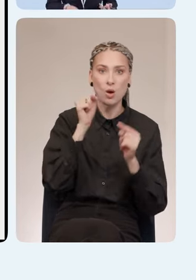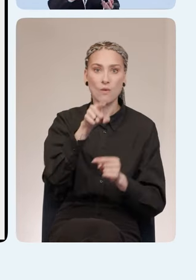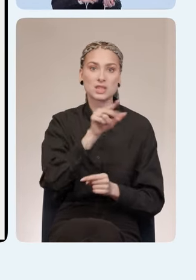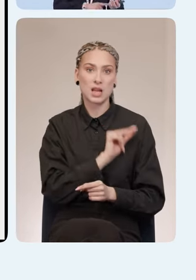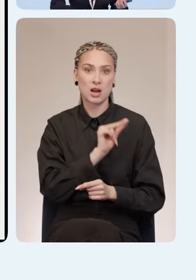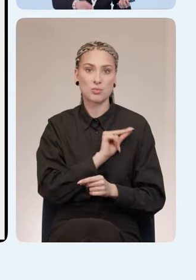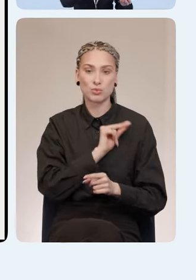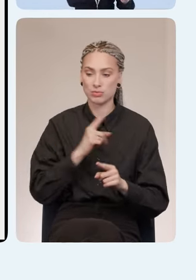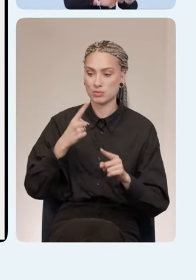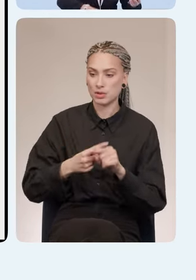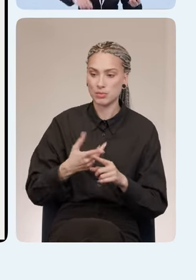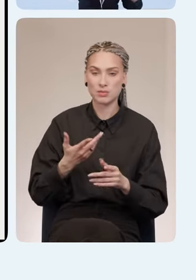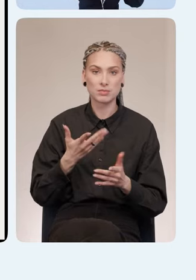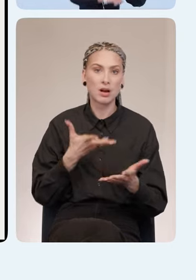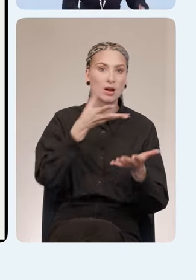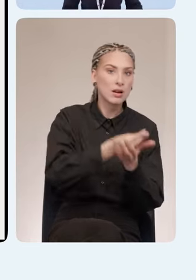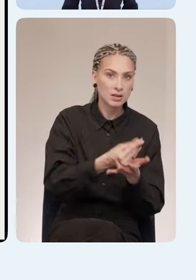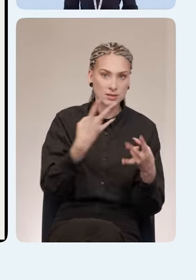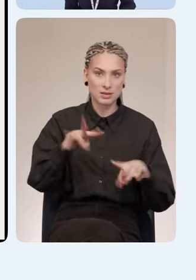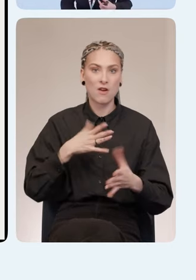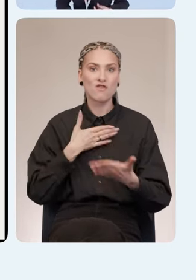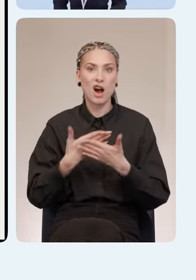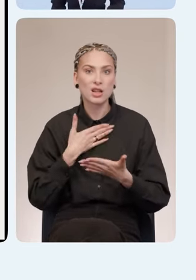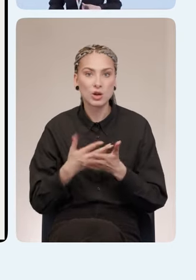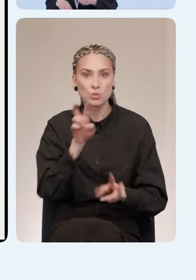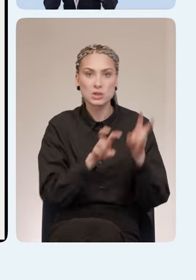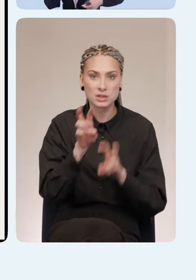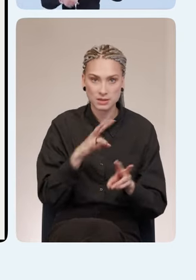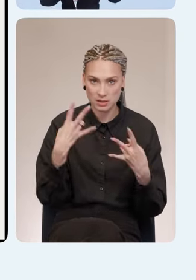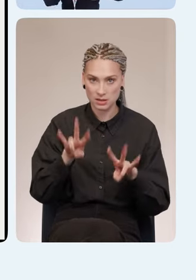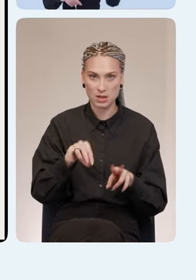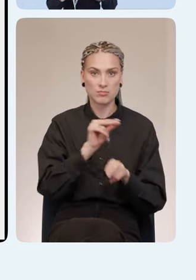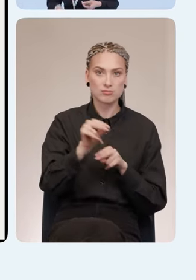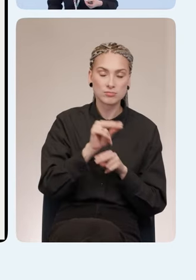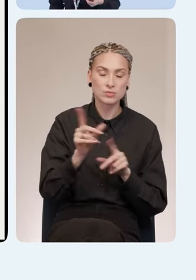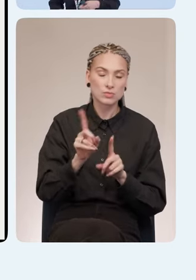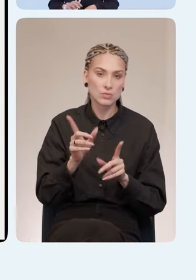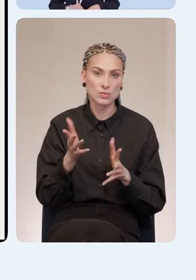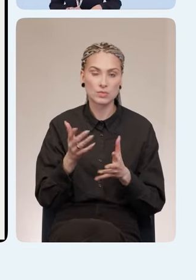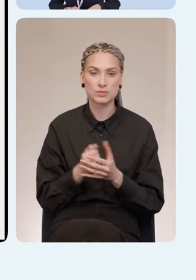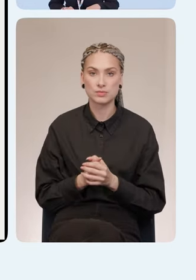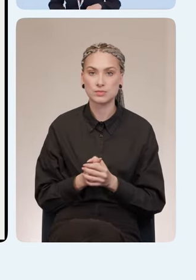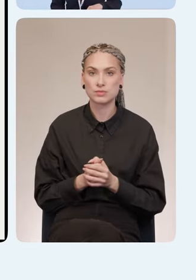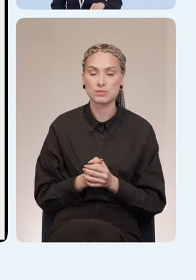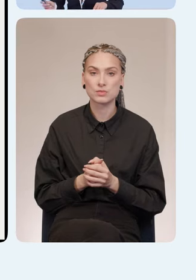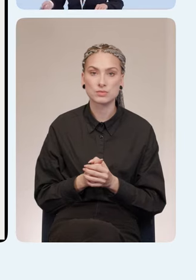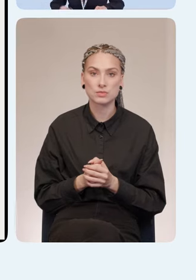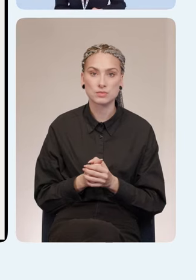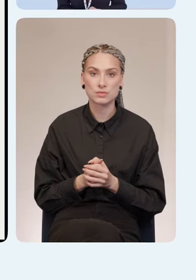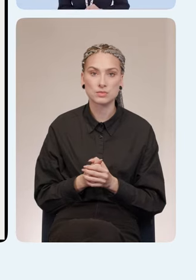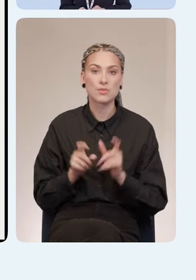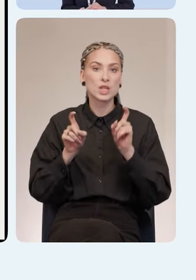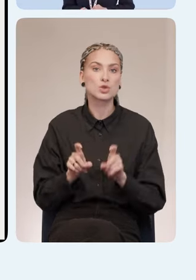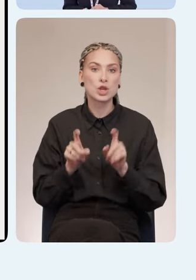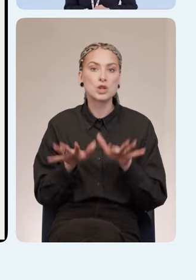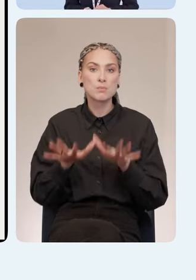дополнительные сотрудники, вы не платили им деньги, волонтеров не брифовали. Все равно это все стоит дополнительных средств. Сидячие